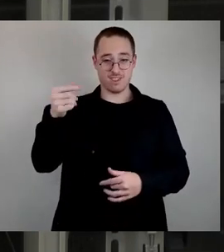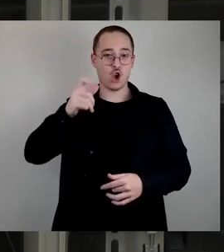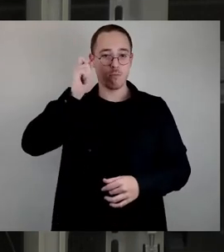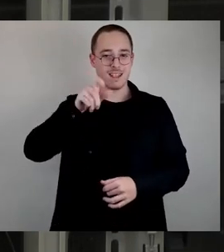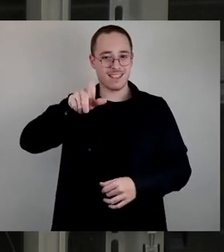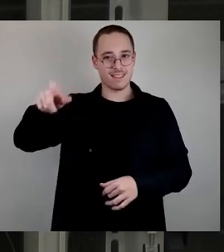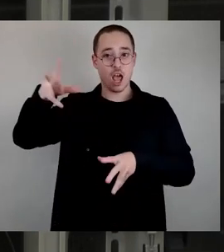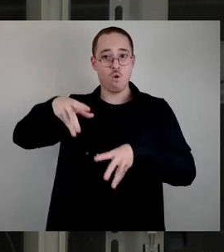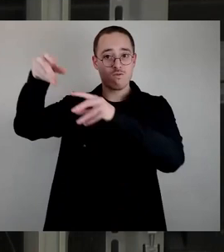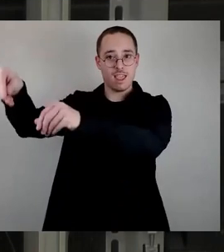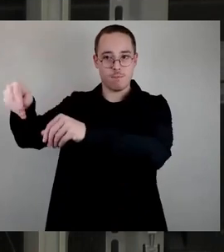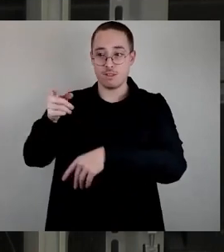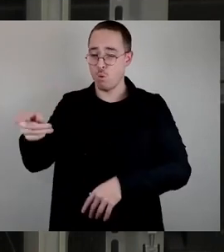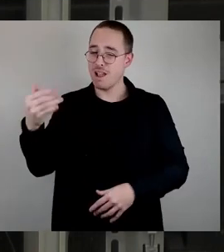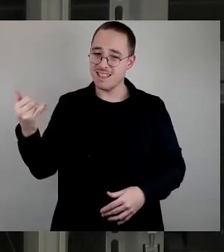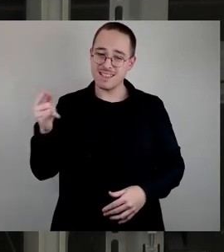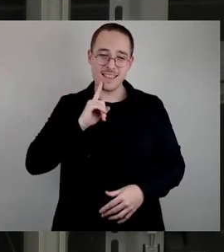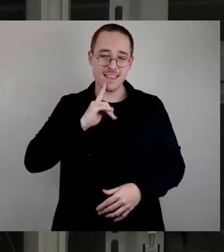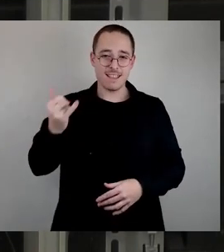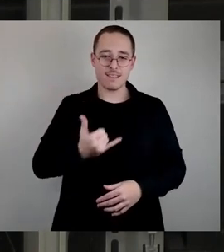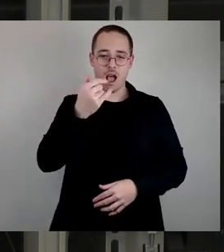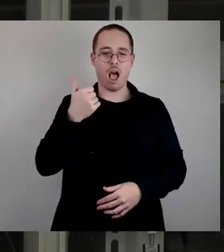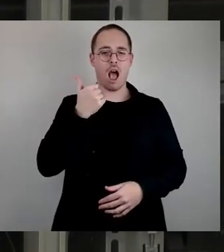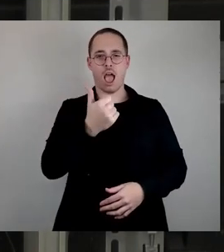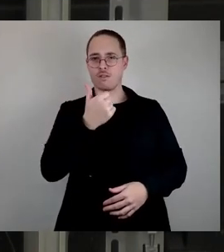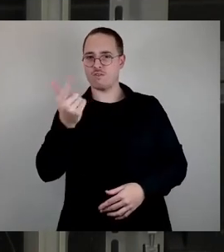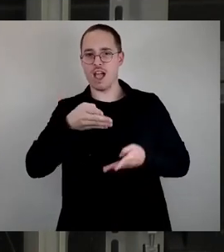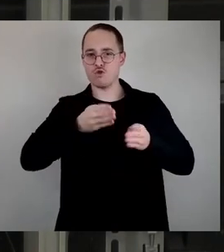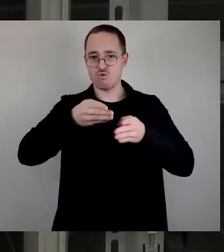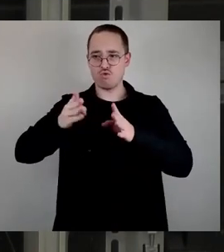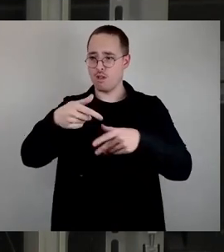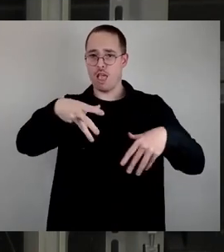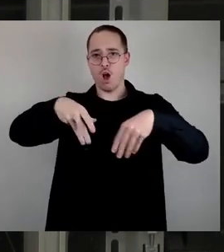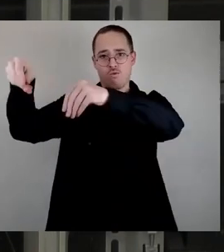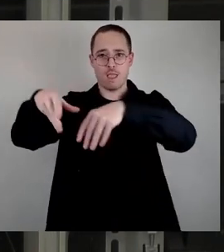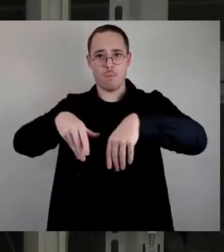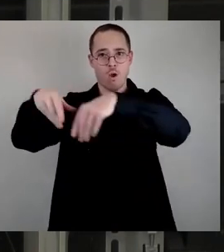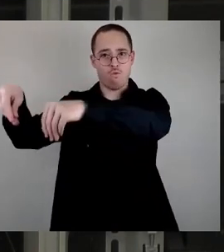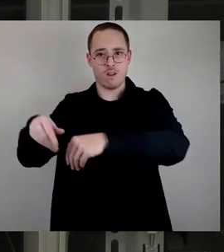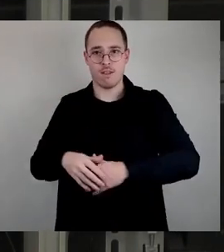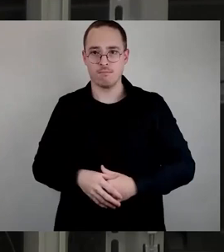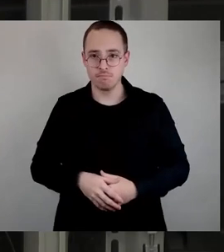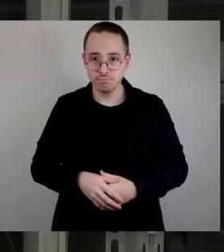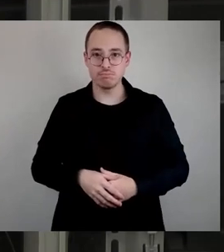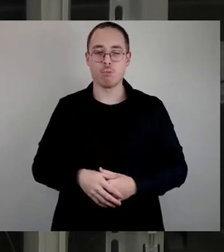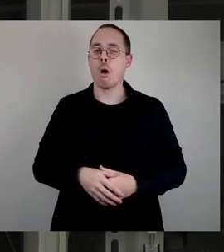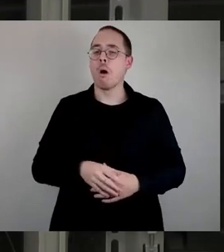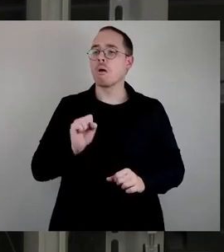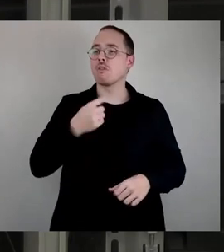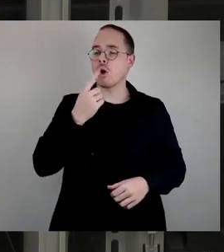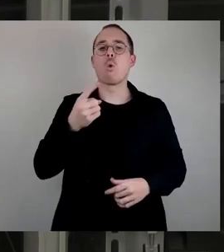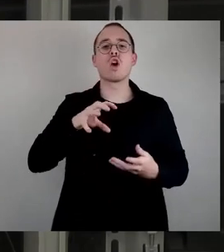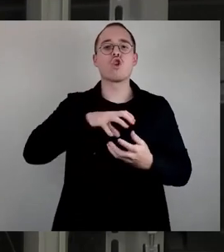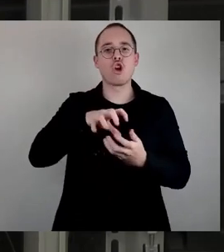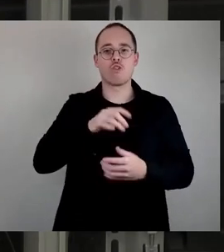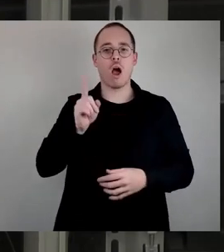ein bis zwei Züge unserer Schüler aufgenommen. Sie können natürlich auch im Gegenzug sagen, ja, Klotsche nimmt auch Schüler aus Ottendorf